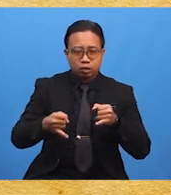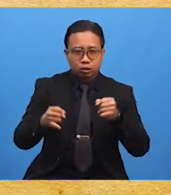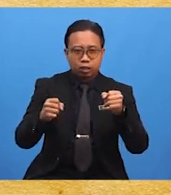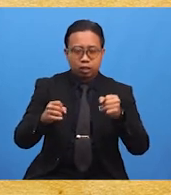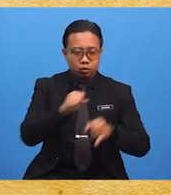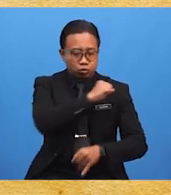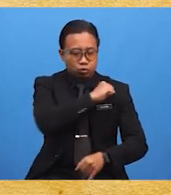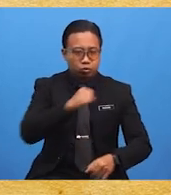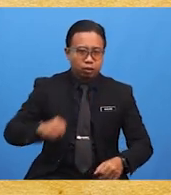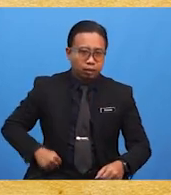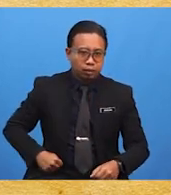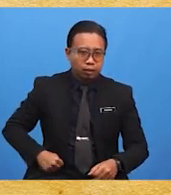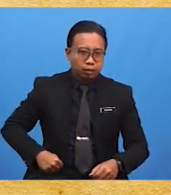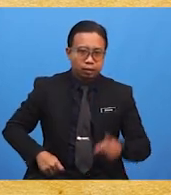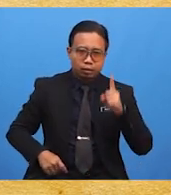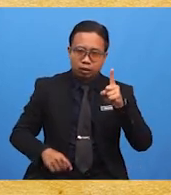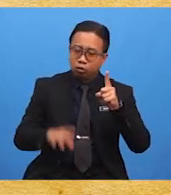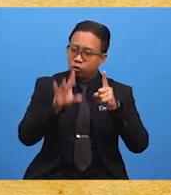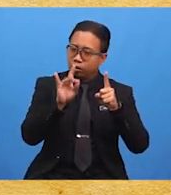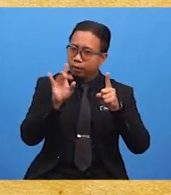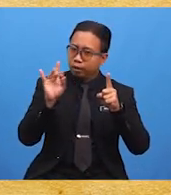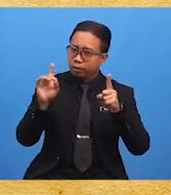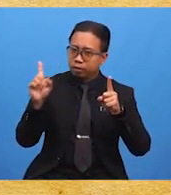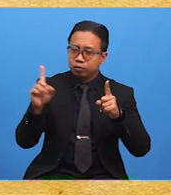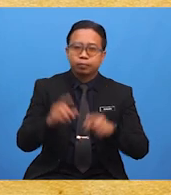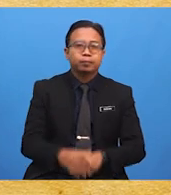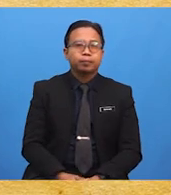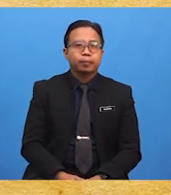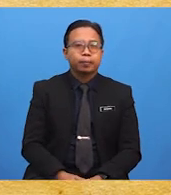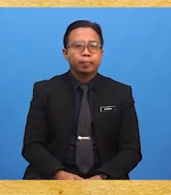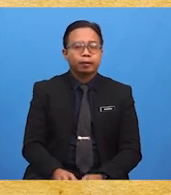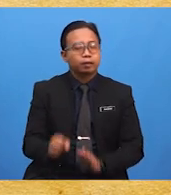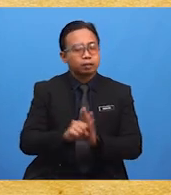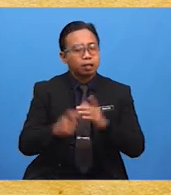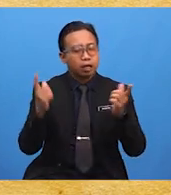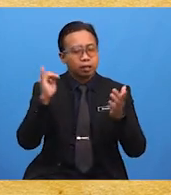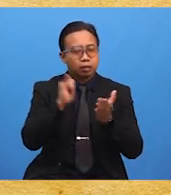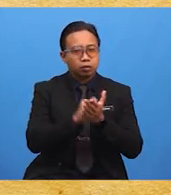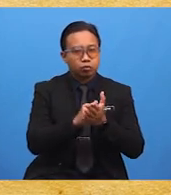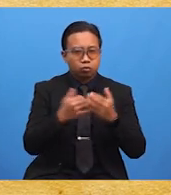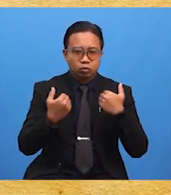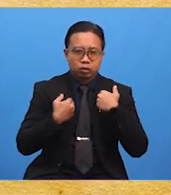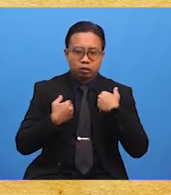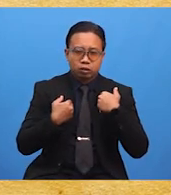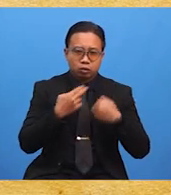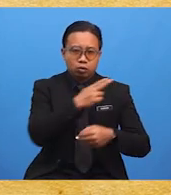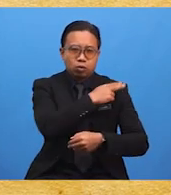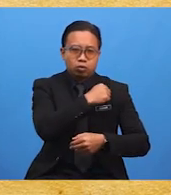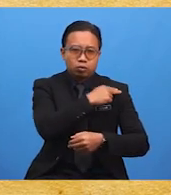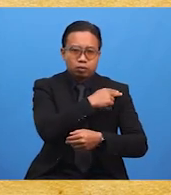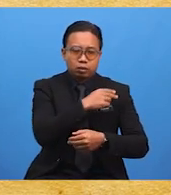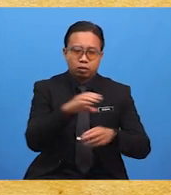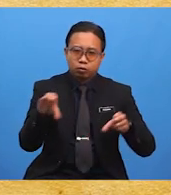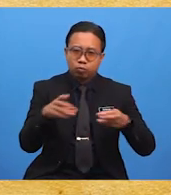pada tahun 1881. Selain Yap Kuan Seng, hospital persendirian lain juga